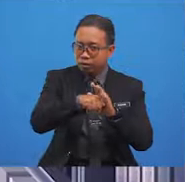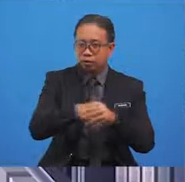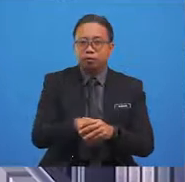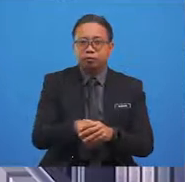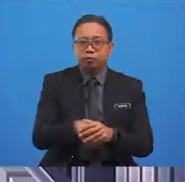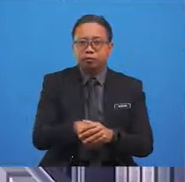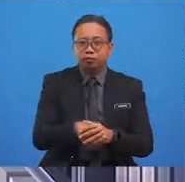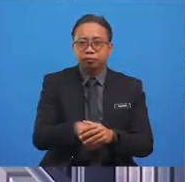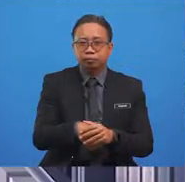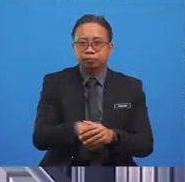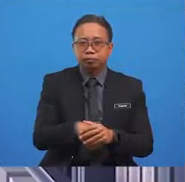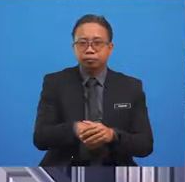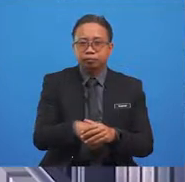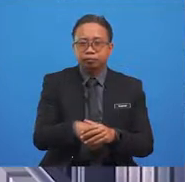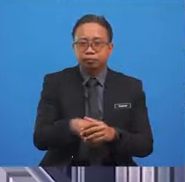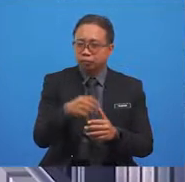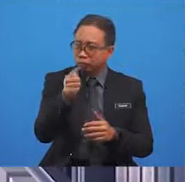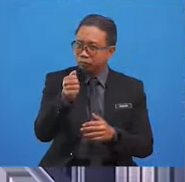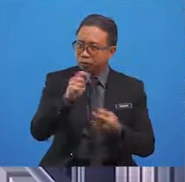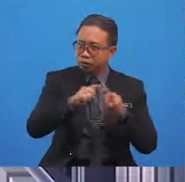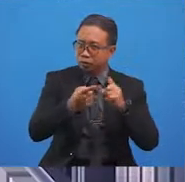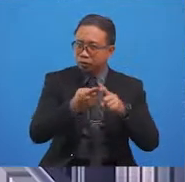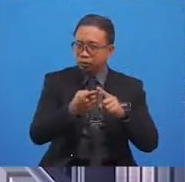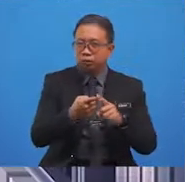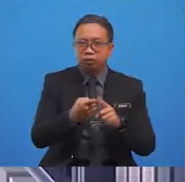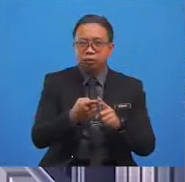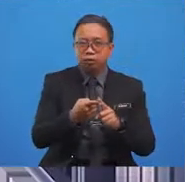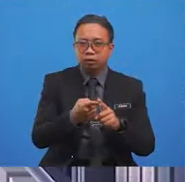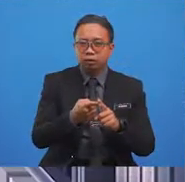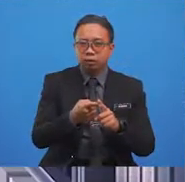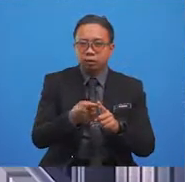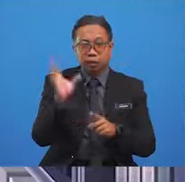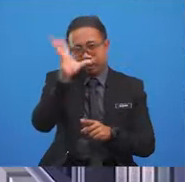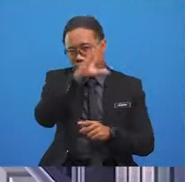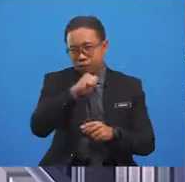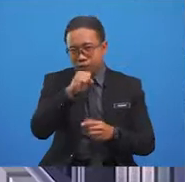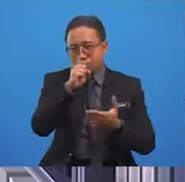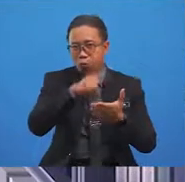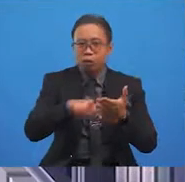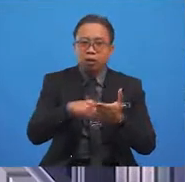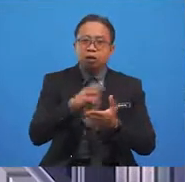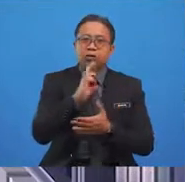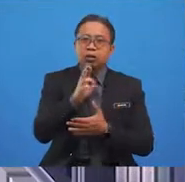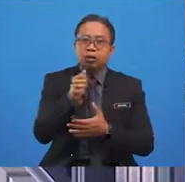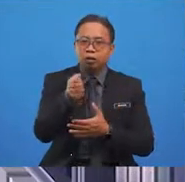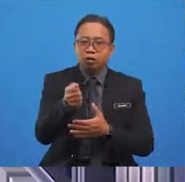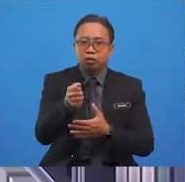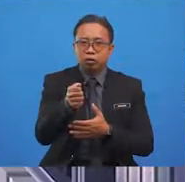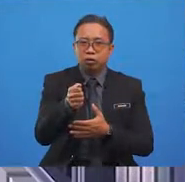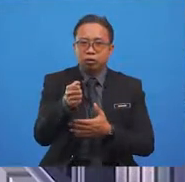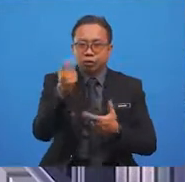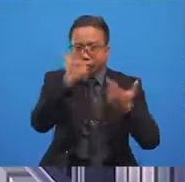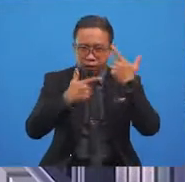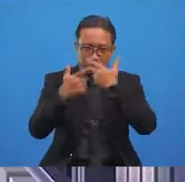and your friend or anyone else will need to guess what are you acting